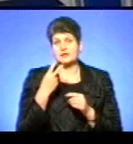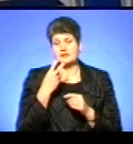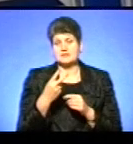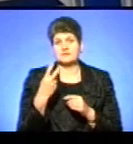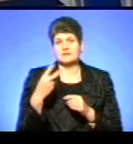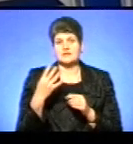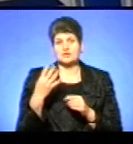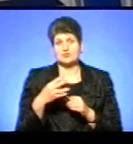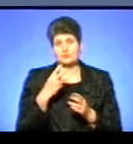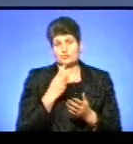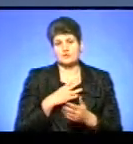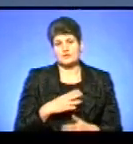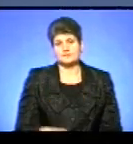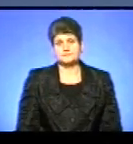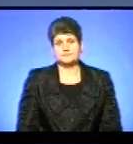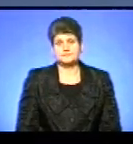Дочекайтеся.